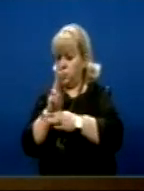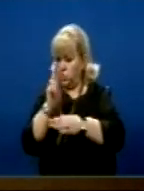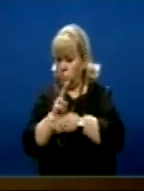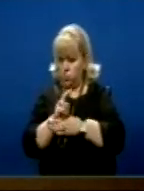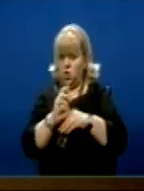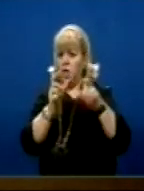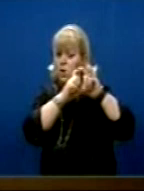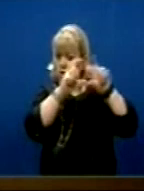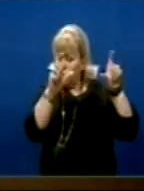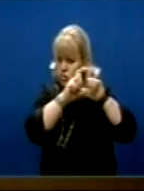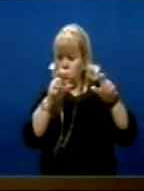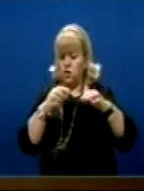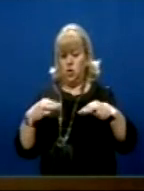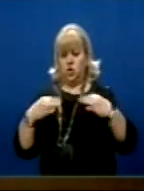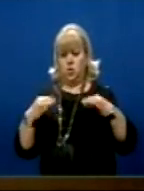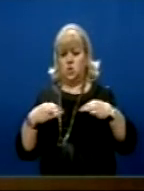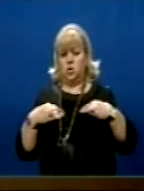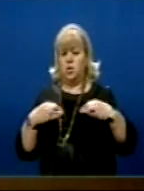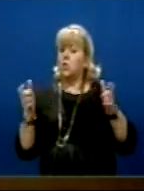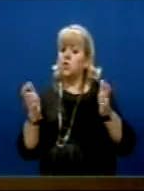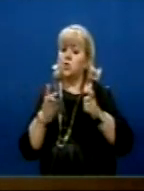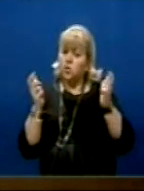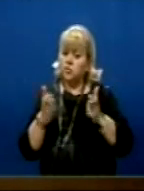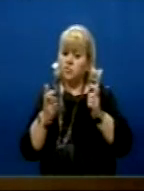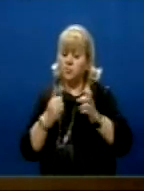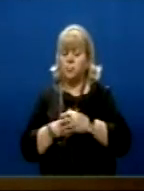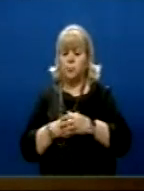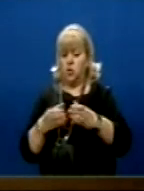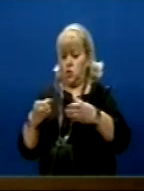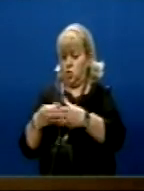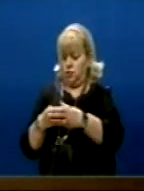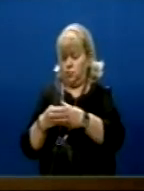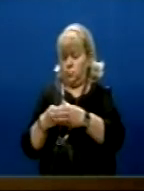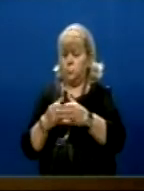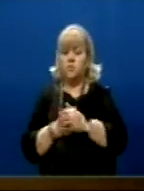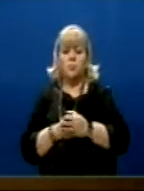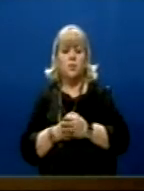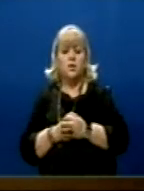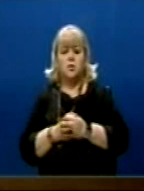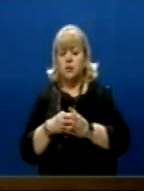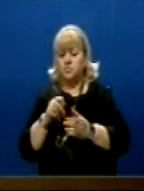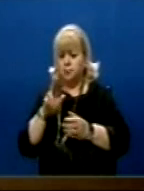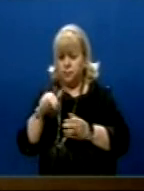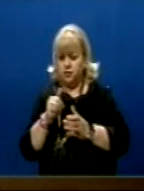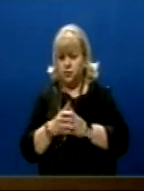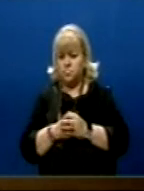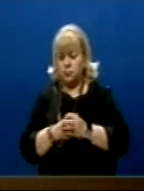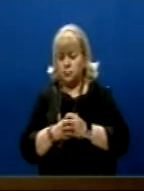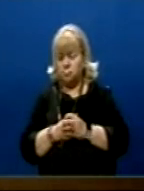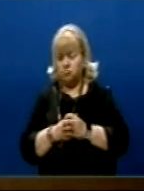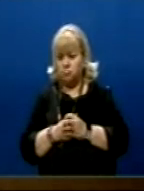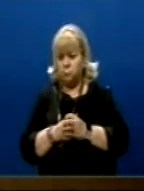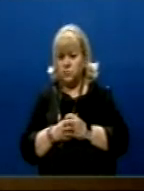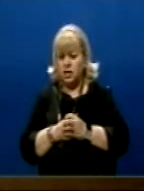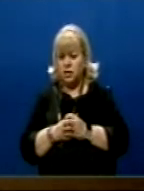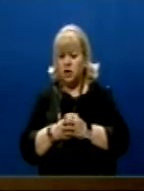Institucionale, shëndecore Dhe sociale Për këtë kategori E cila është Jo vetëm gata që